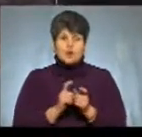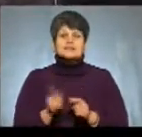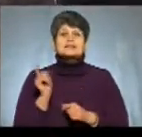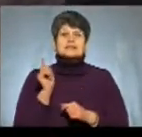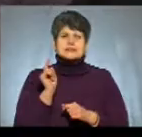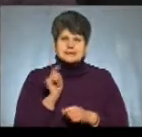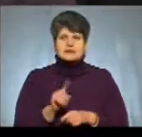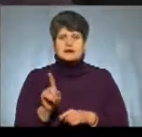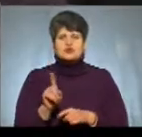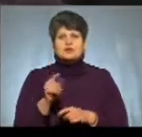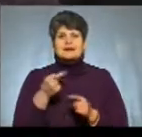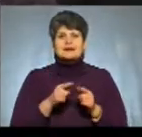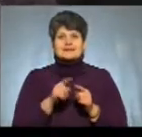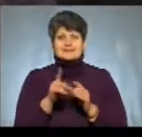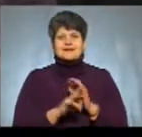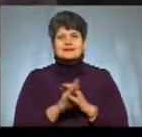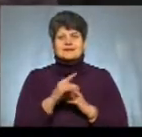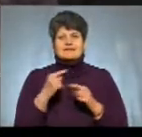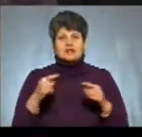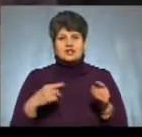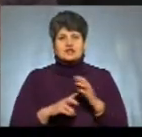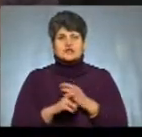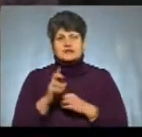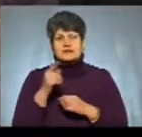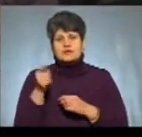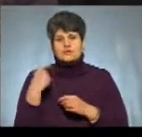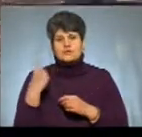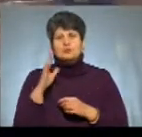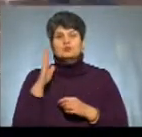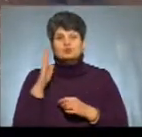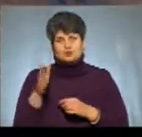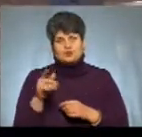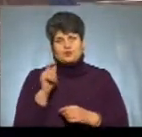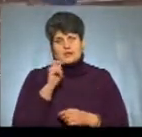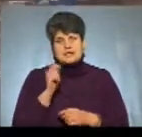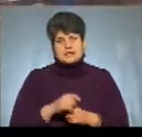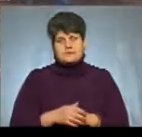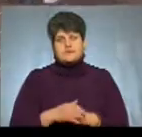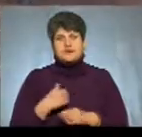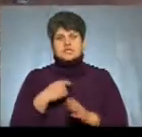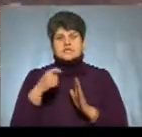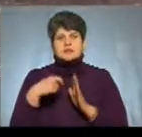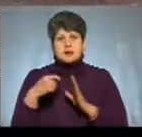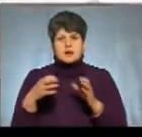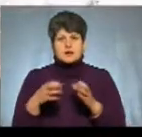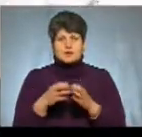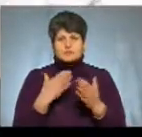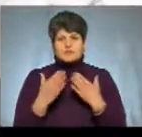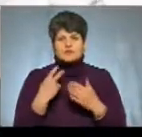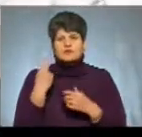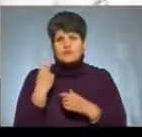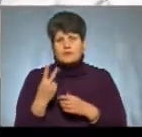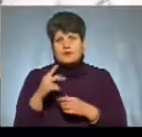щоб саме ця церква і все інші церкви Тернопільської області стали українськими. Наша знімальна група поспілкувалася з двома